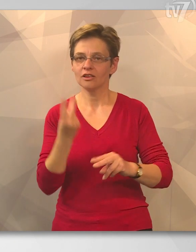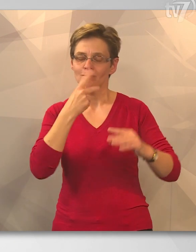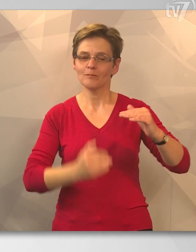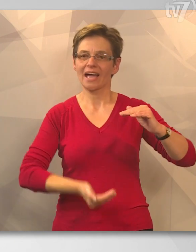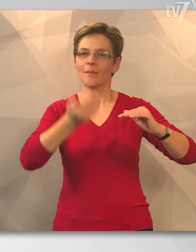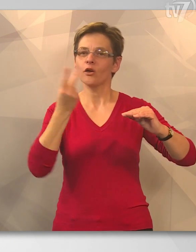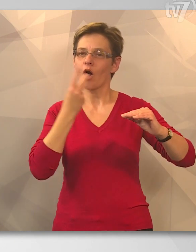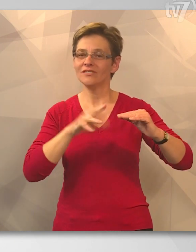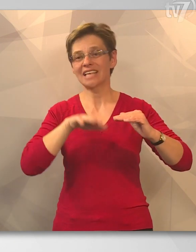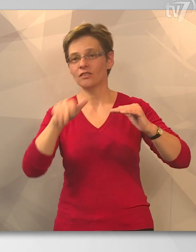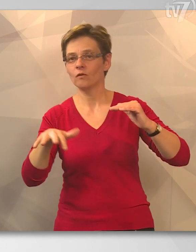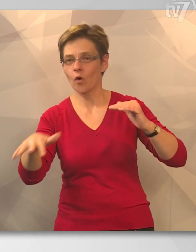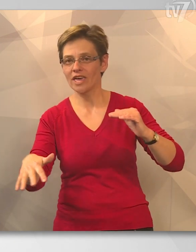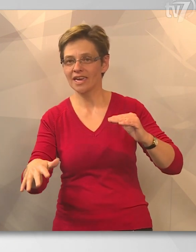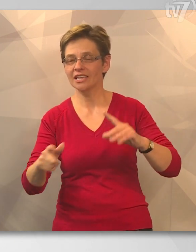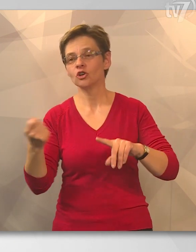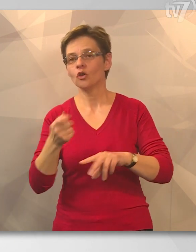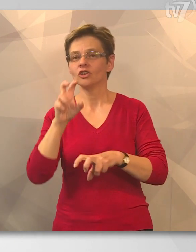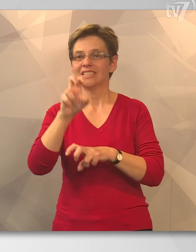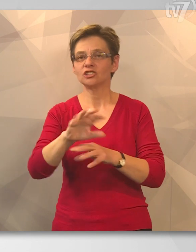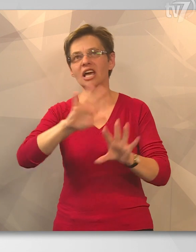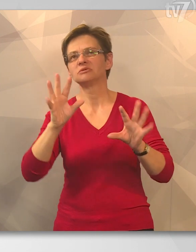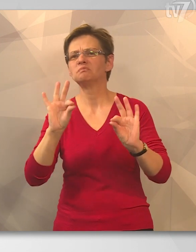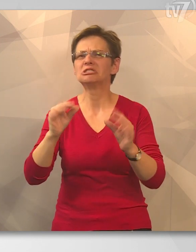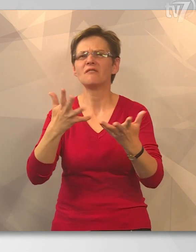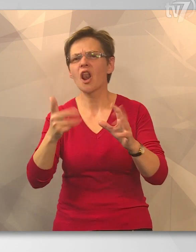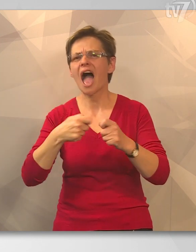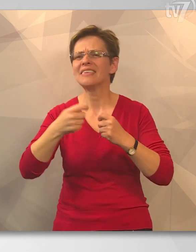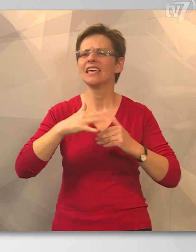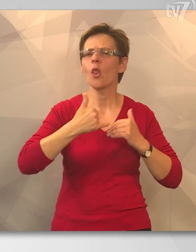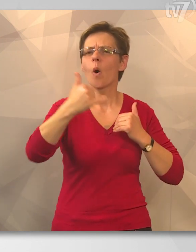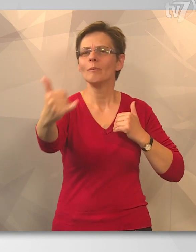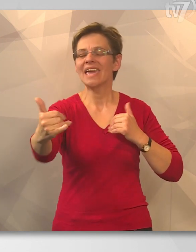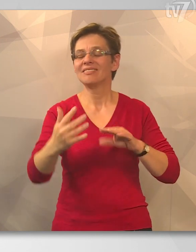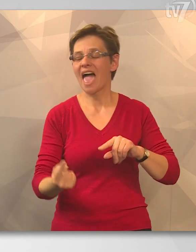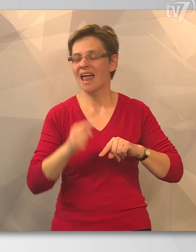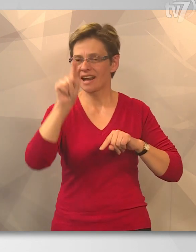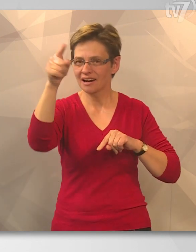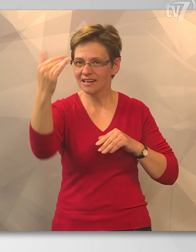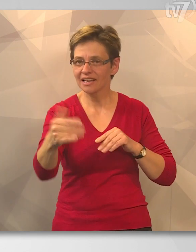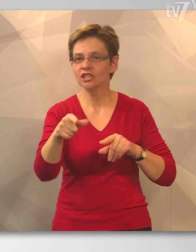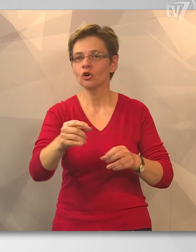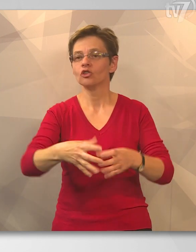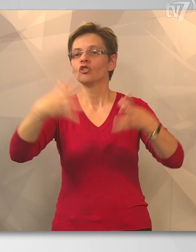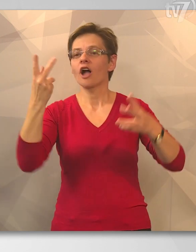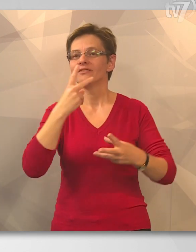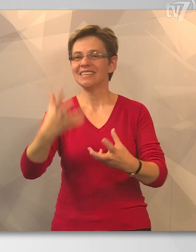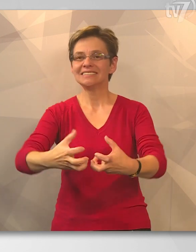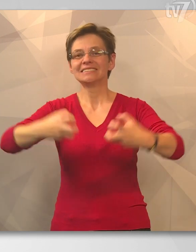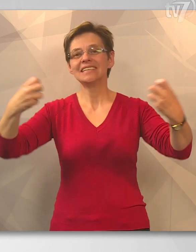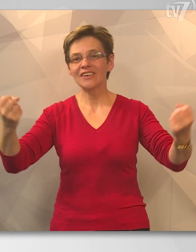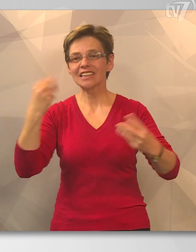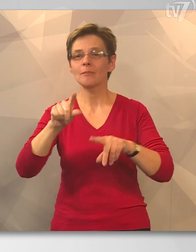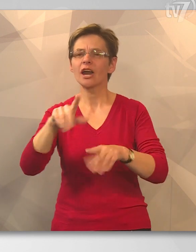Megemeljük a vizet, akkor az öntözéshez, egész 11-9 kilométerre fölemegy, és ott meg van is nagy